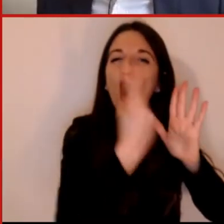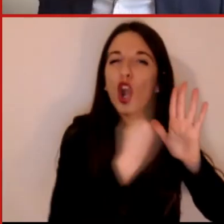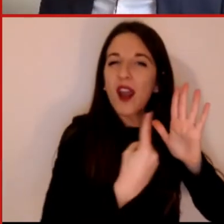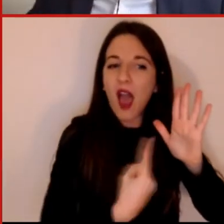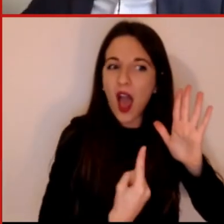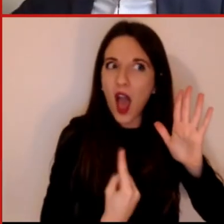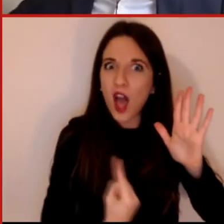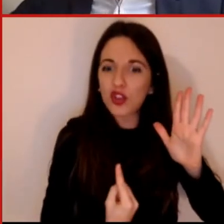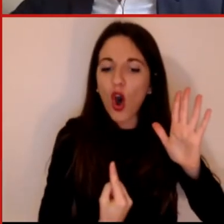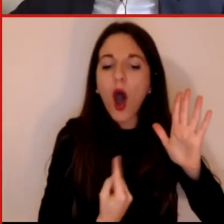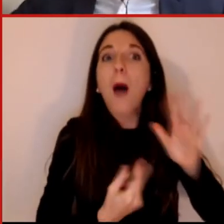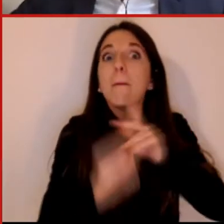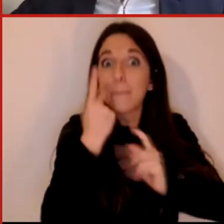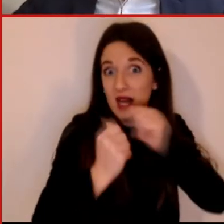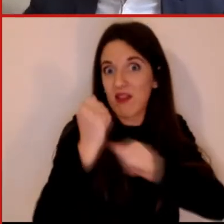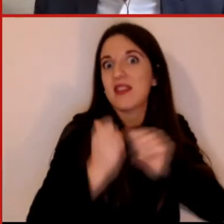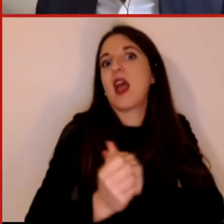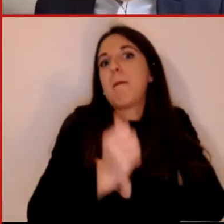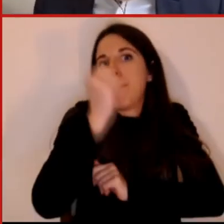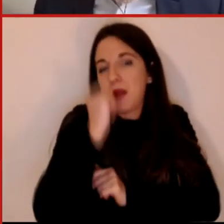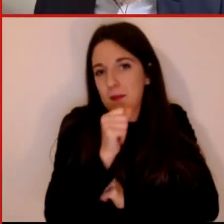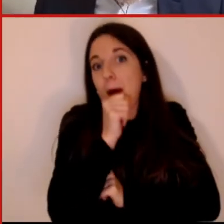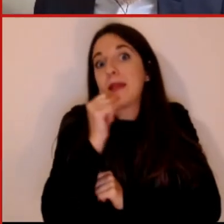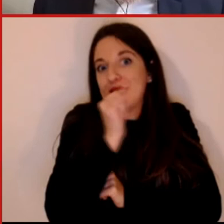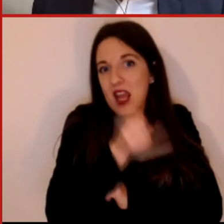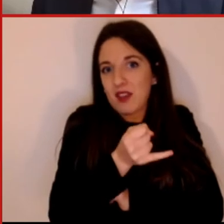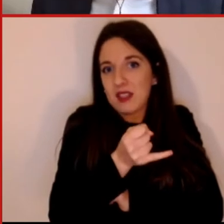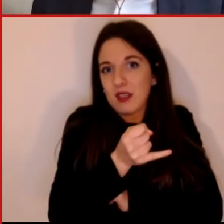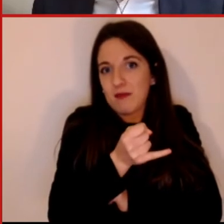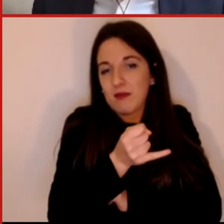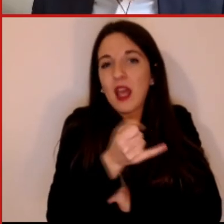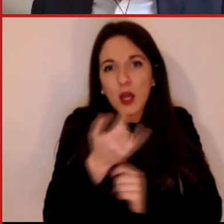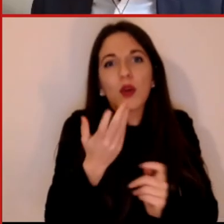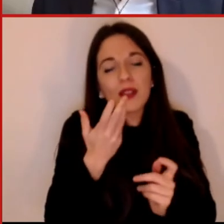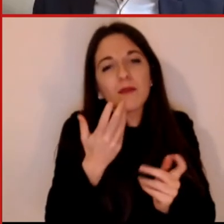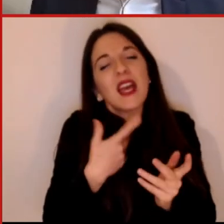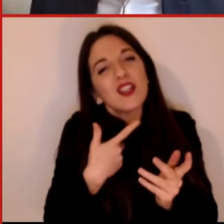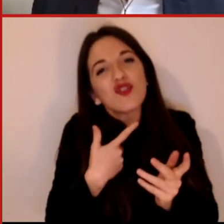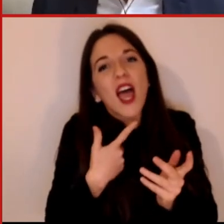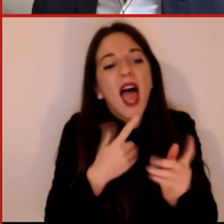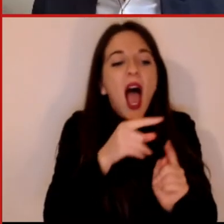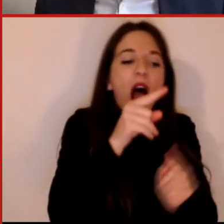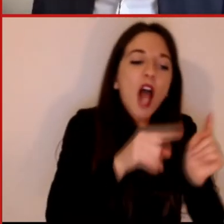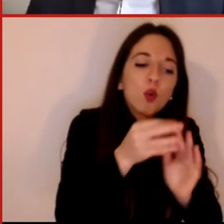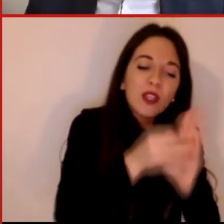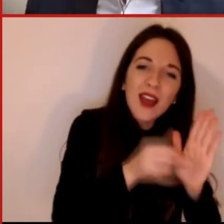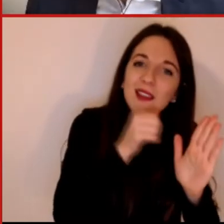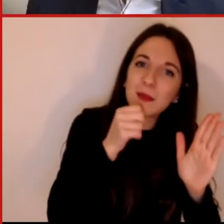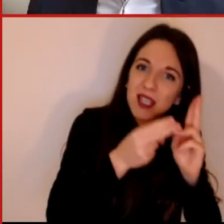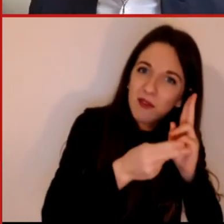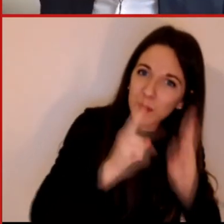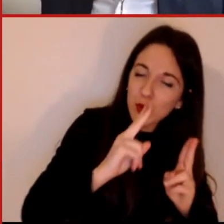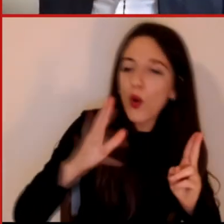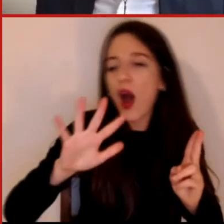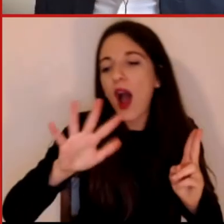a quelli che sono i rischi che ci sono nel mondo. Questo corrisponde non solo ad usare dati, non solo ad usare